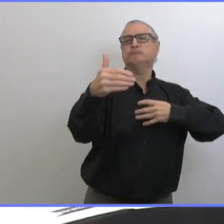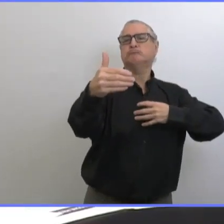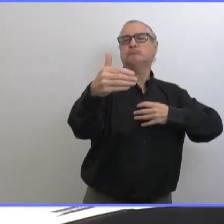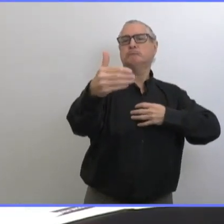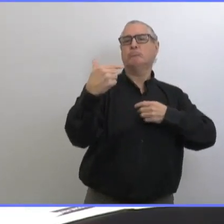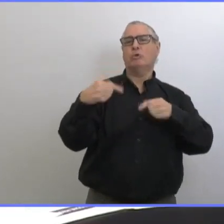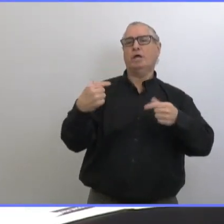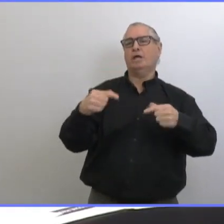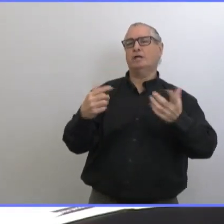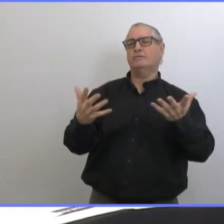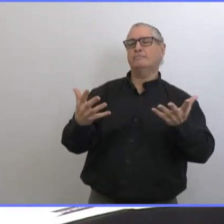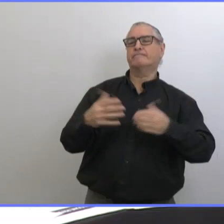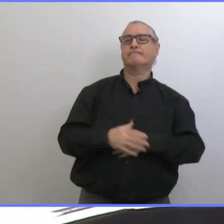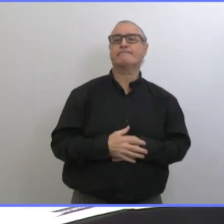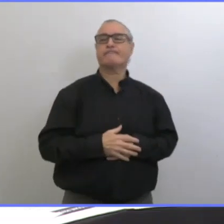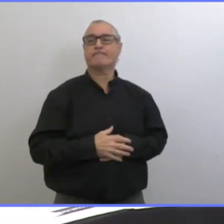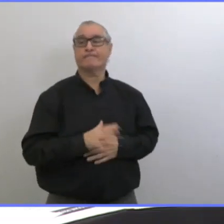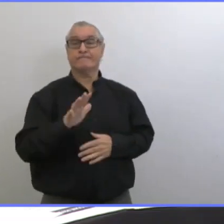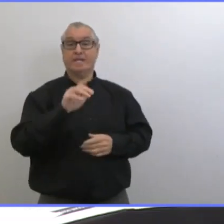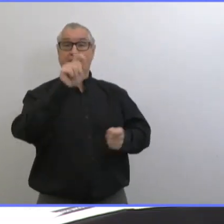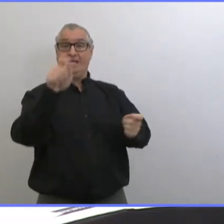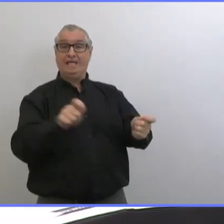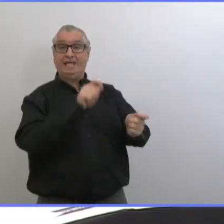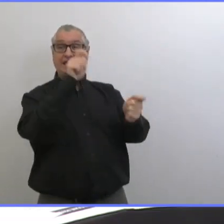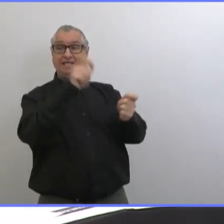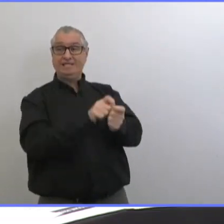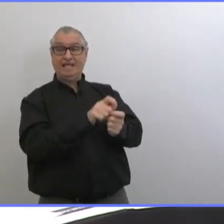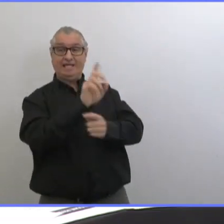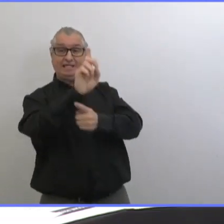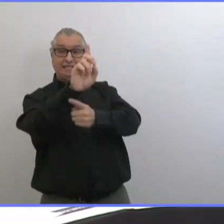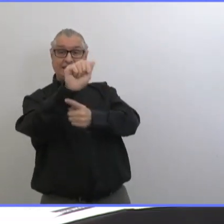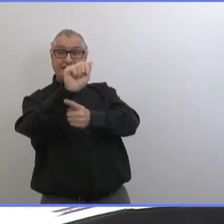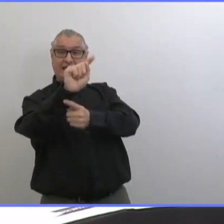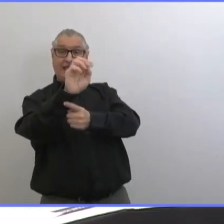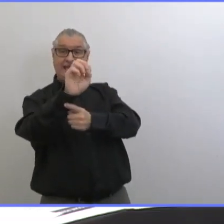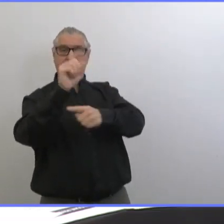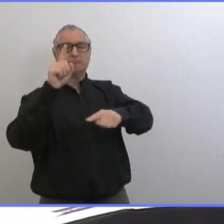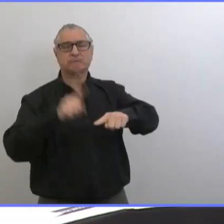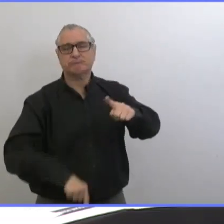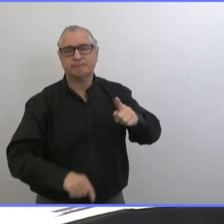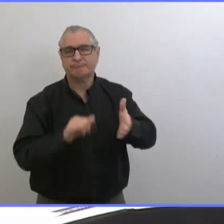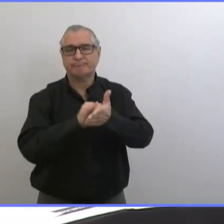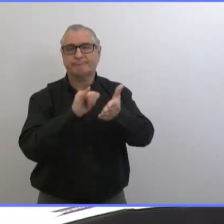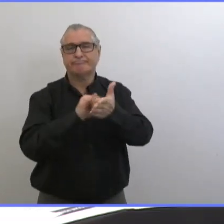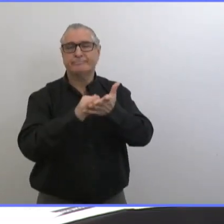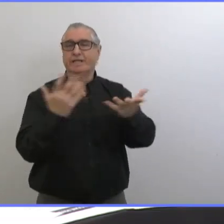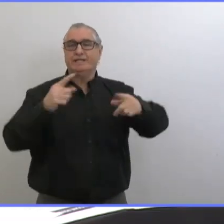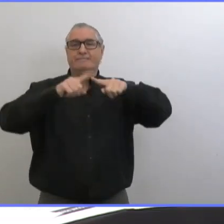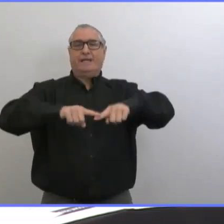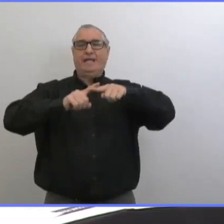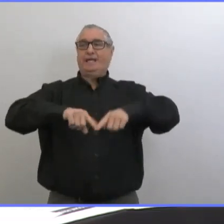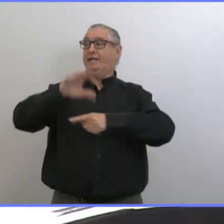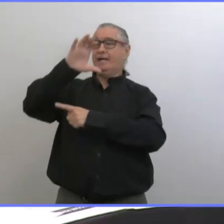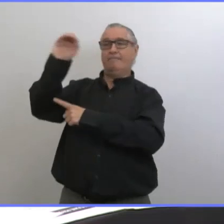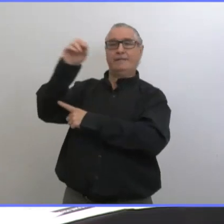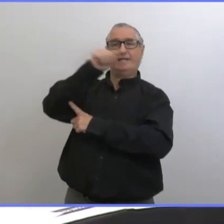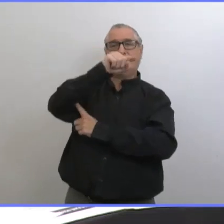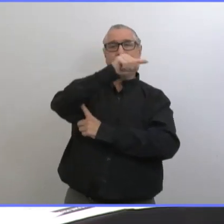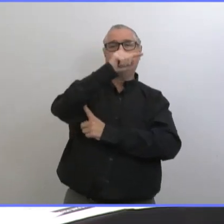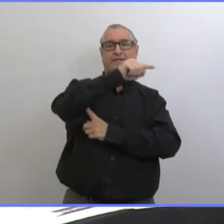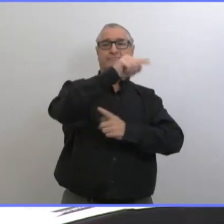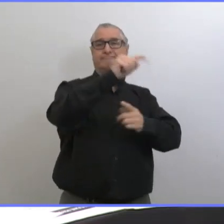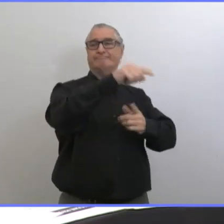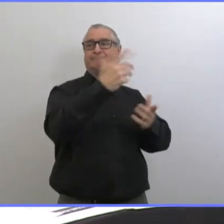donc ça ce sont des estimations à l'heure actuelle on espère par rapport à ce qu'on entend du gouvernement fédéral des